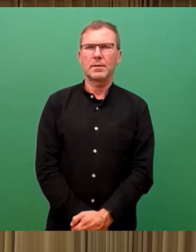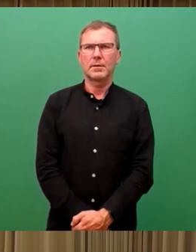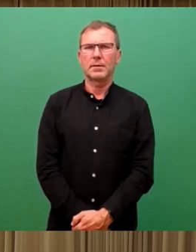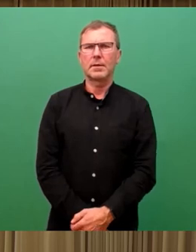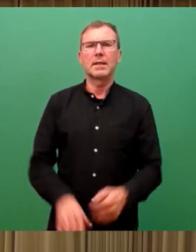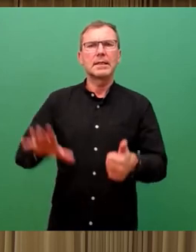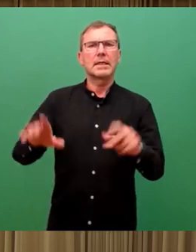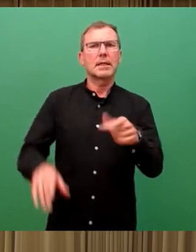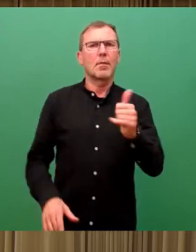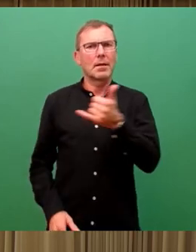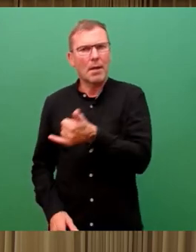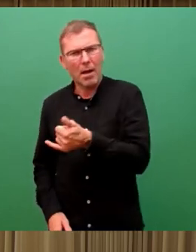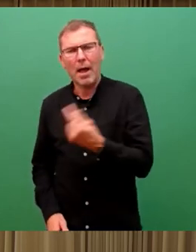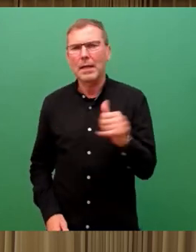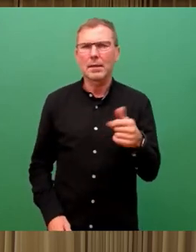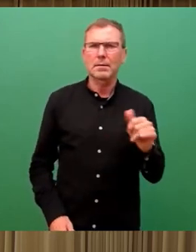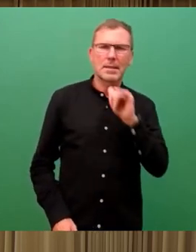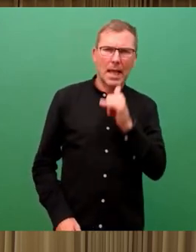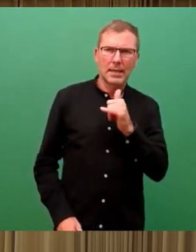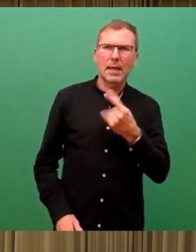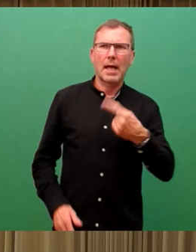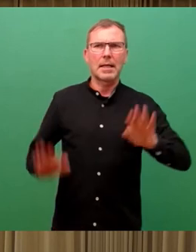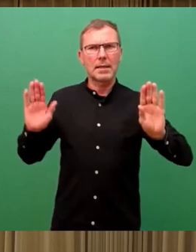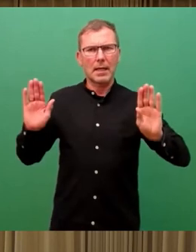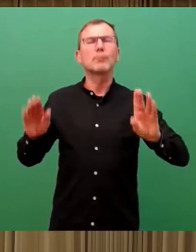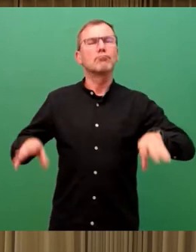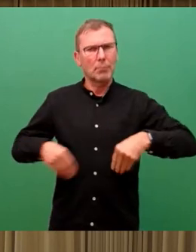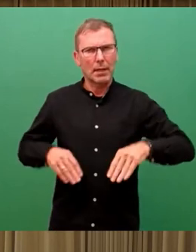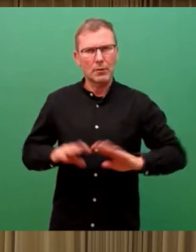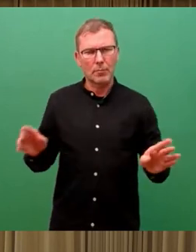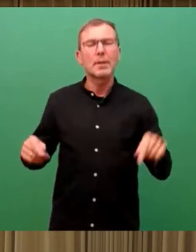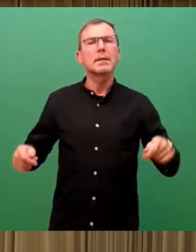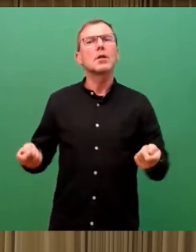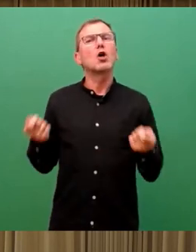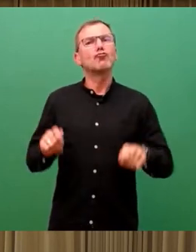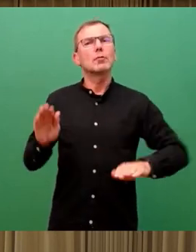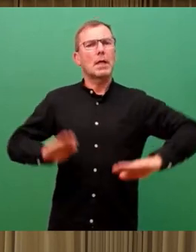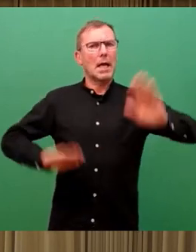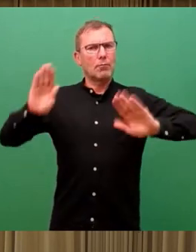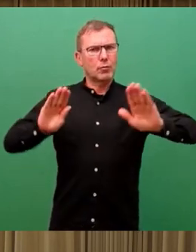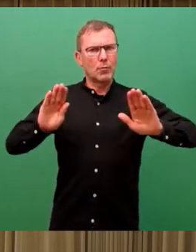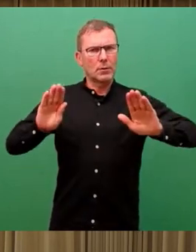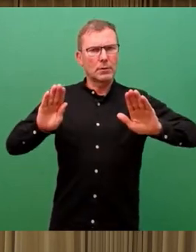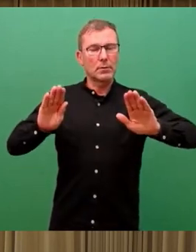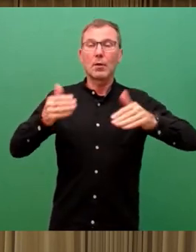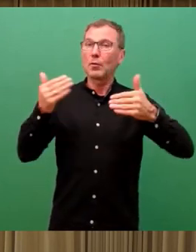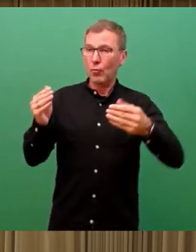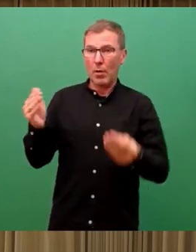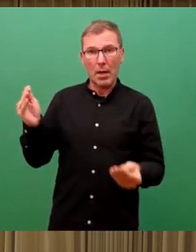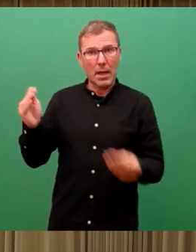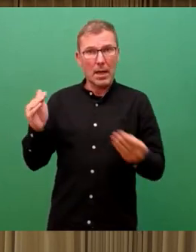36 ja, 31 nein, eine Enthaltung, damit so angenommen. Und wir kommen damit zur Schlussabstimmung über den so ergänzten